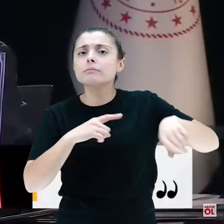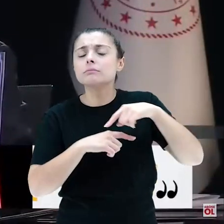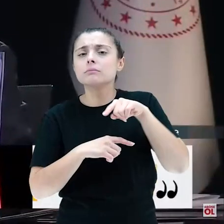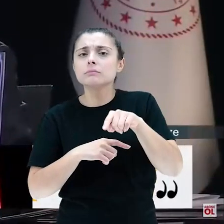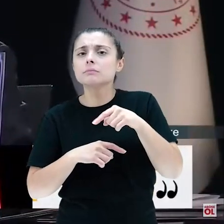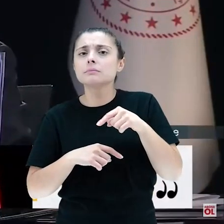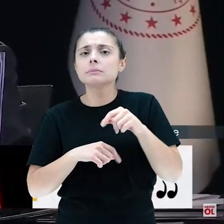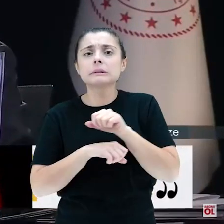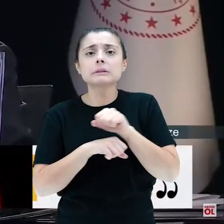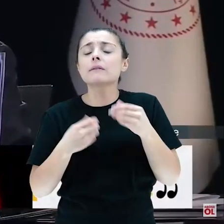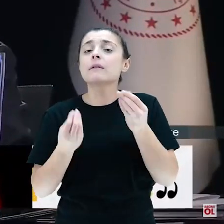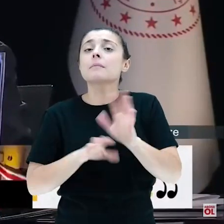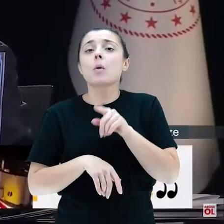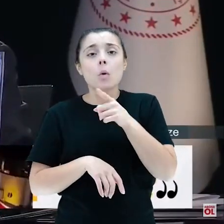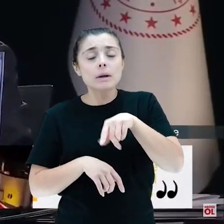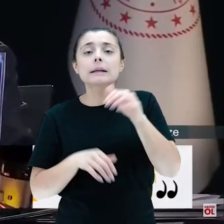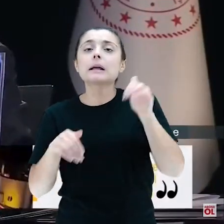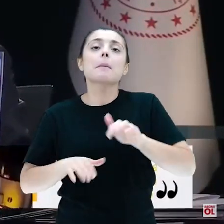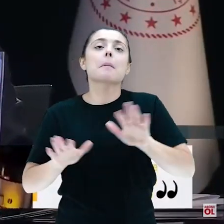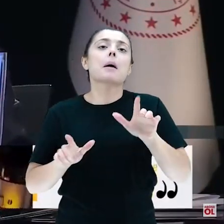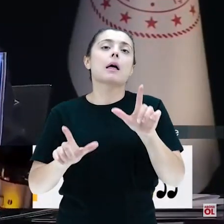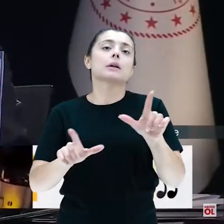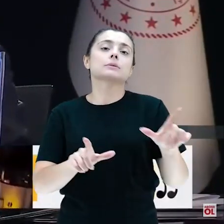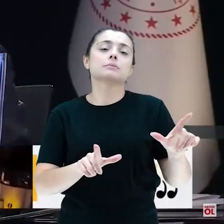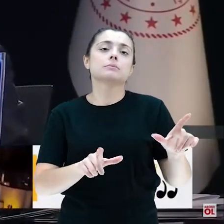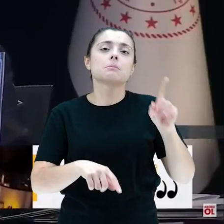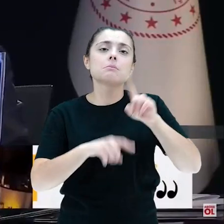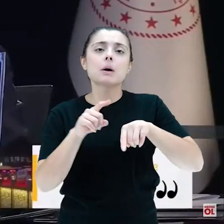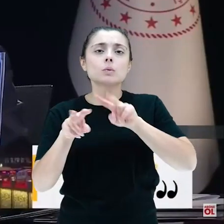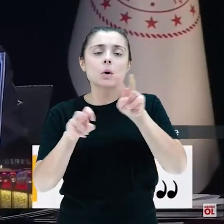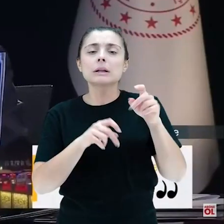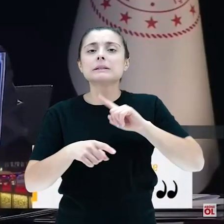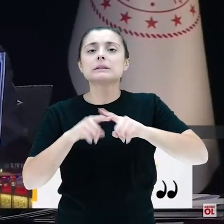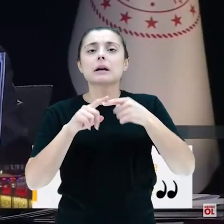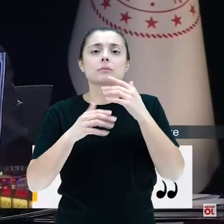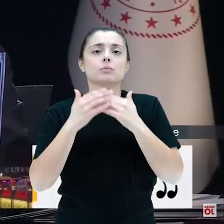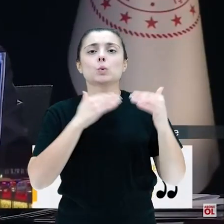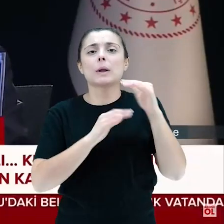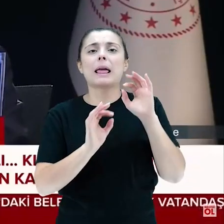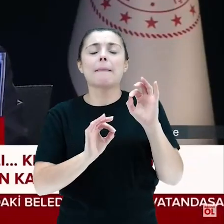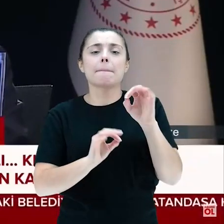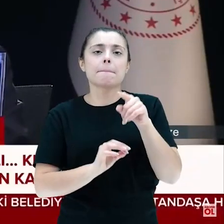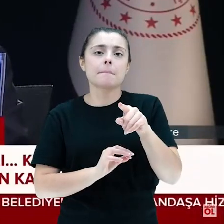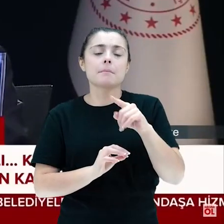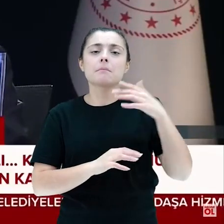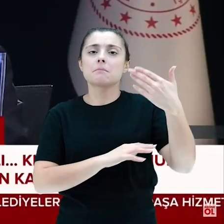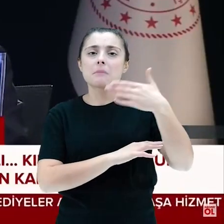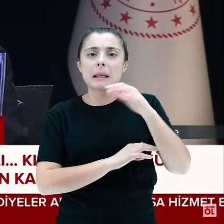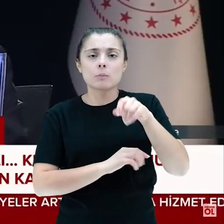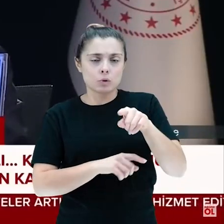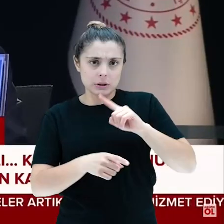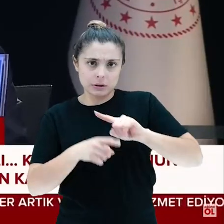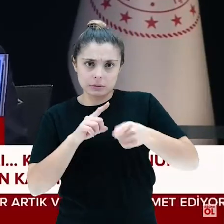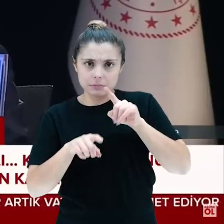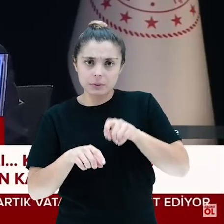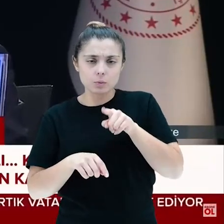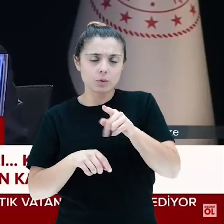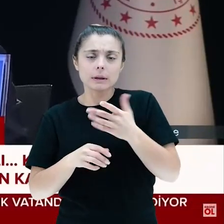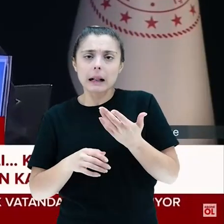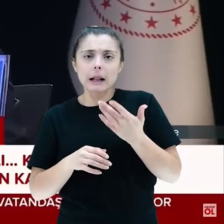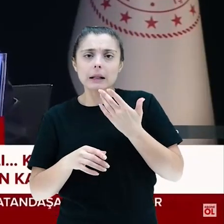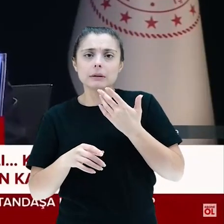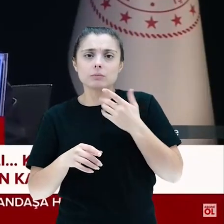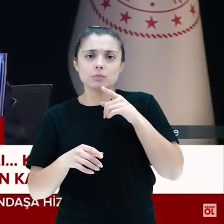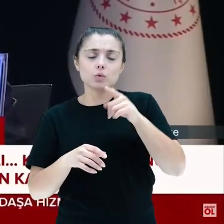bayrağımıza, sadakatimize biz hale getirmeyiz. Onlar da getirmemesi lazım. Bazı konuda siyaset üstüdür aslında. Bayrak gibi,